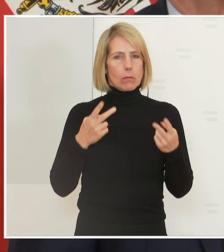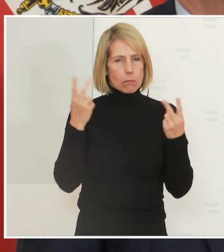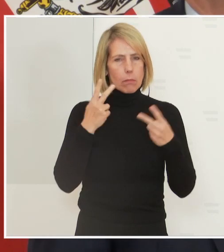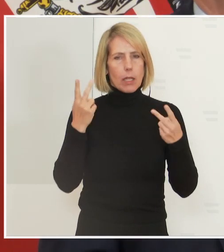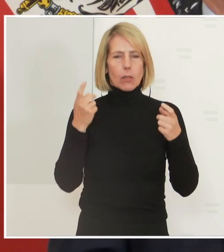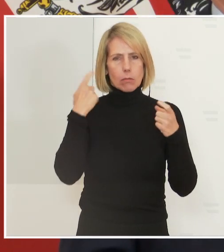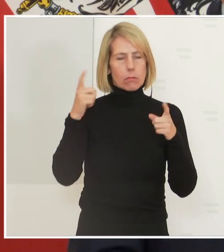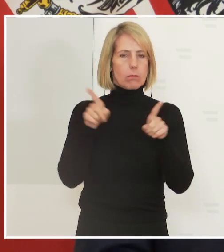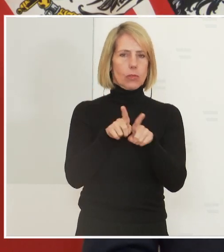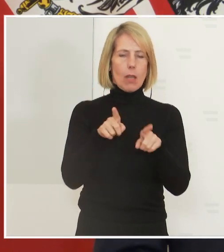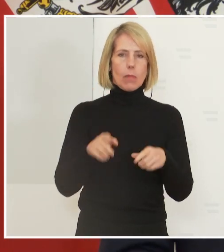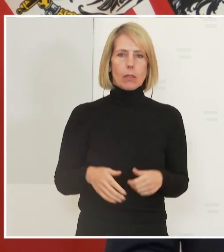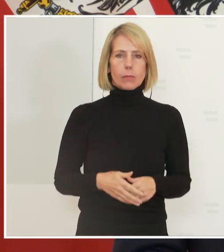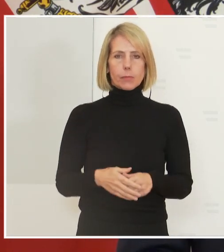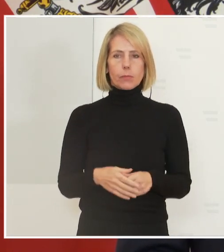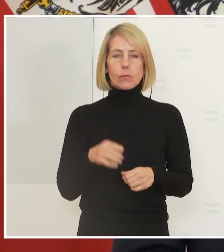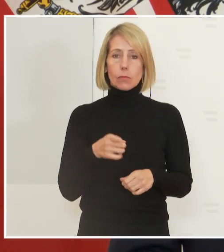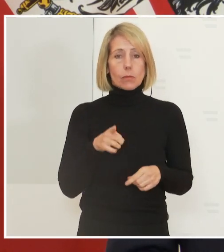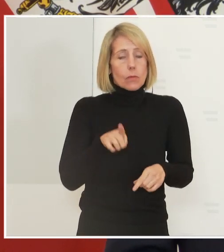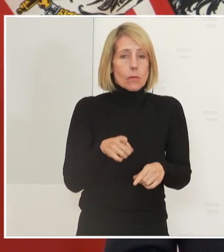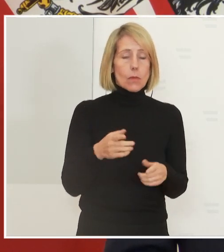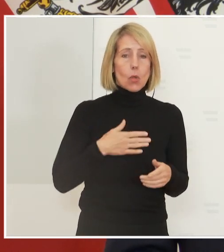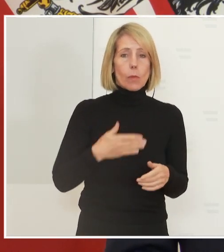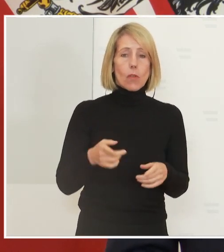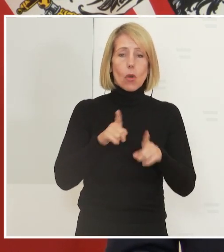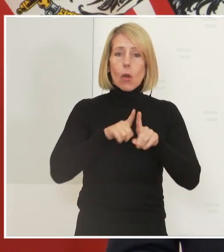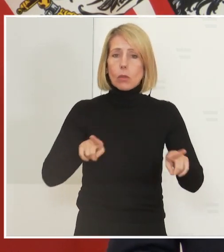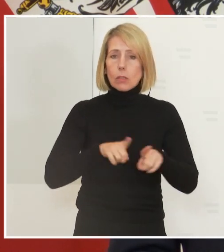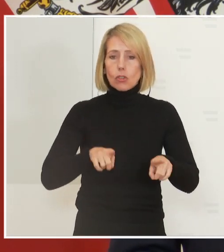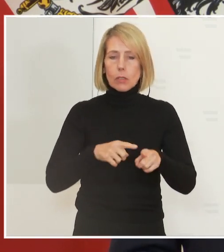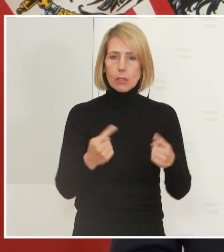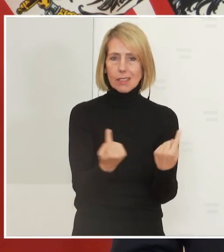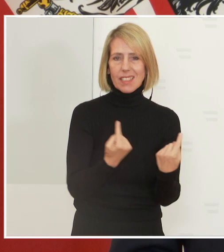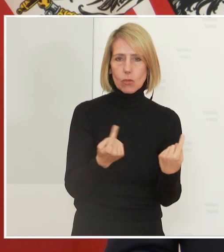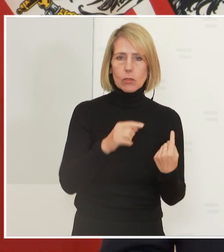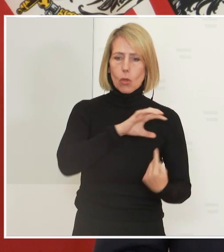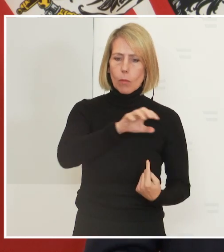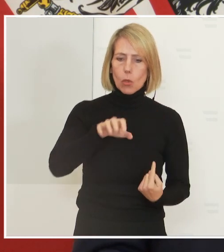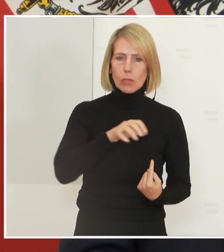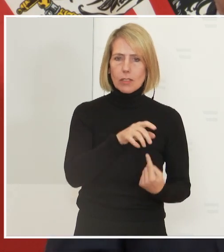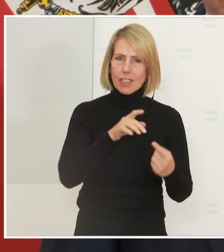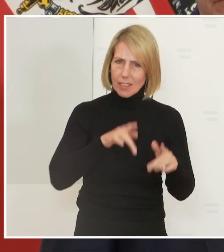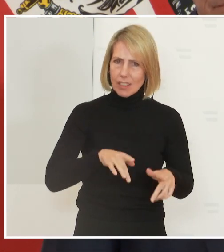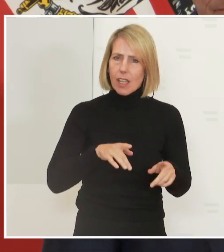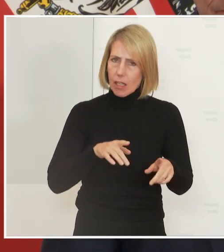Das durchaus auch vor recht unterschiedlichen Ausgangslagen in den einzelnen Bundesländern.